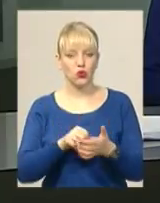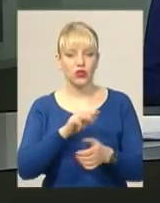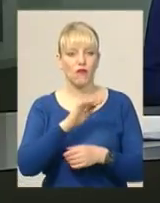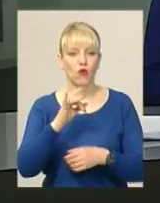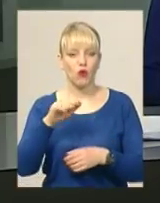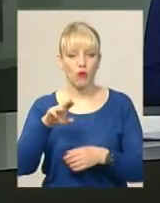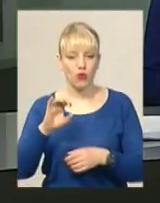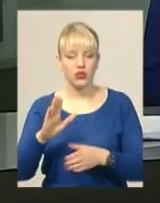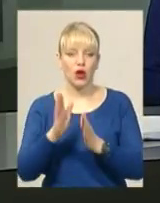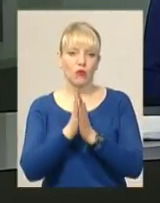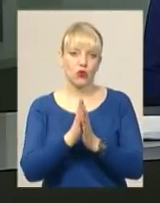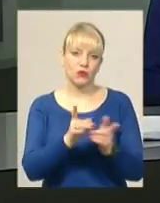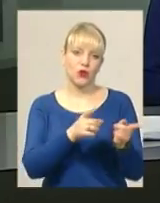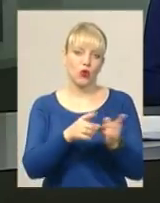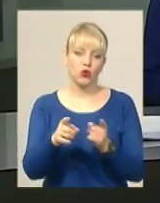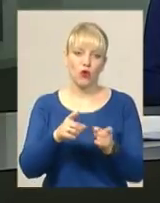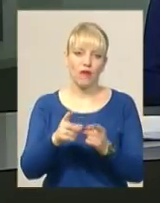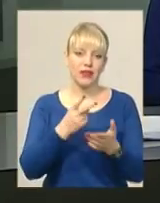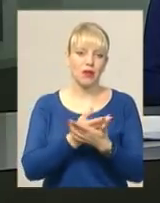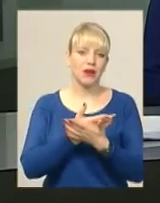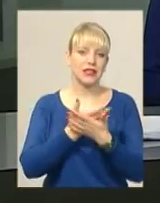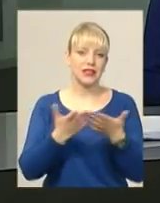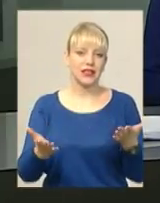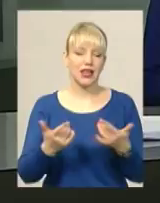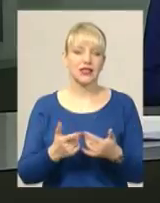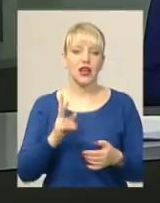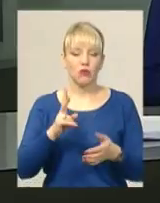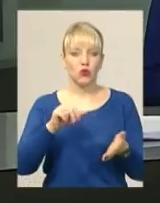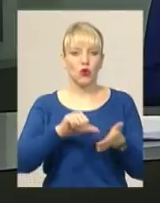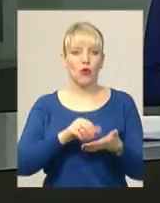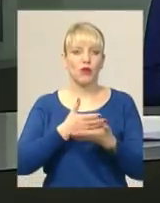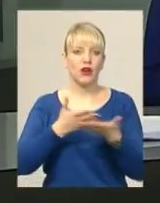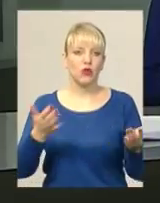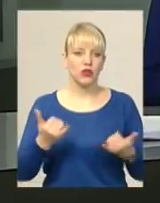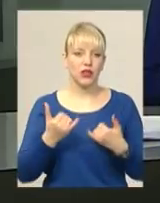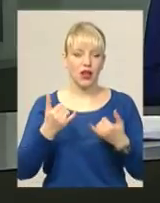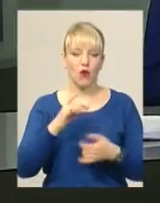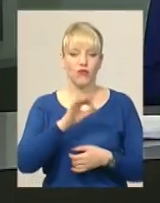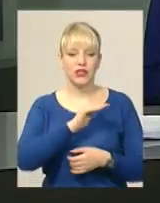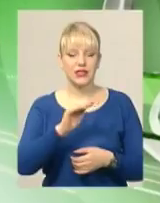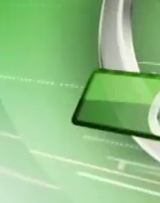презентацію. Її використають для представлення клубів та оприлюднять на офіційних ресурсах фестивалю.